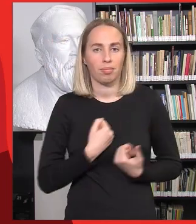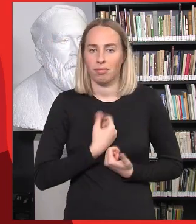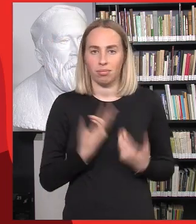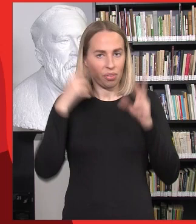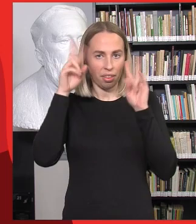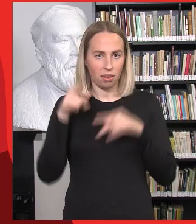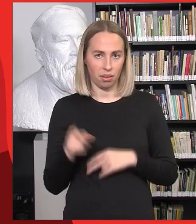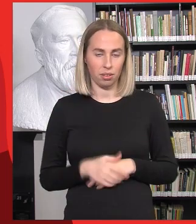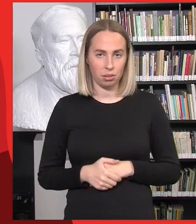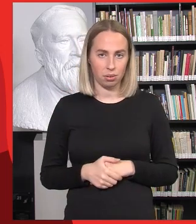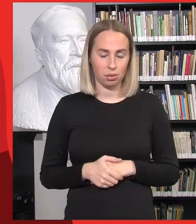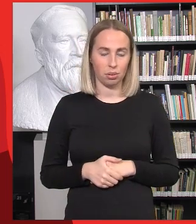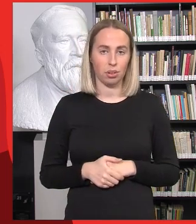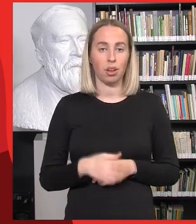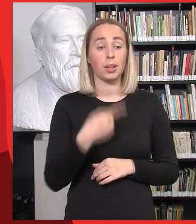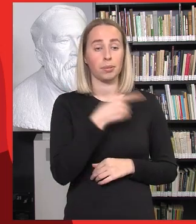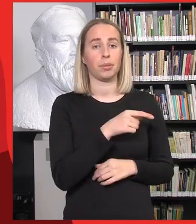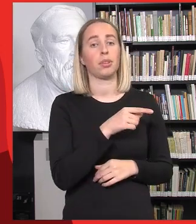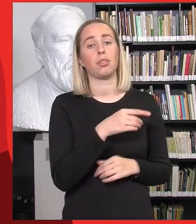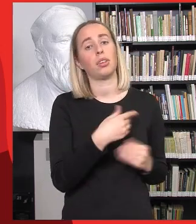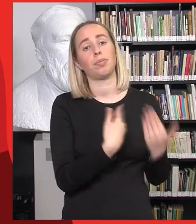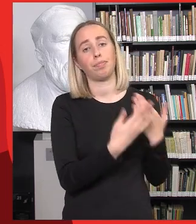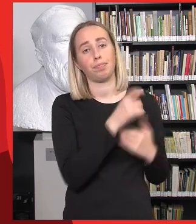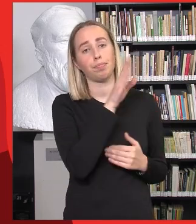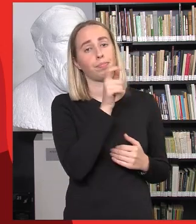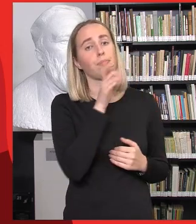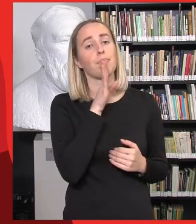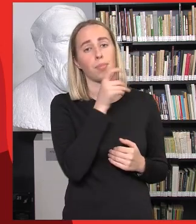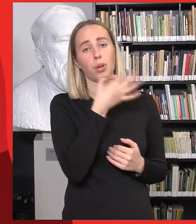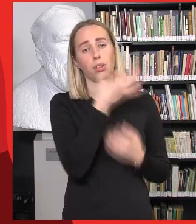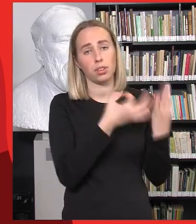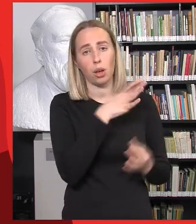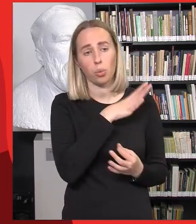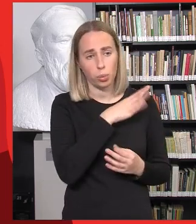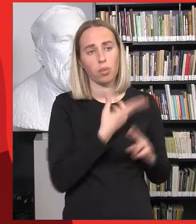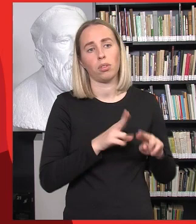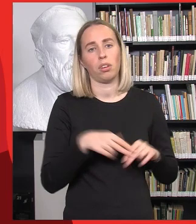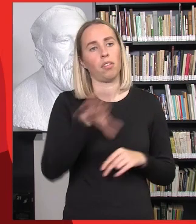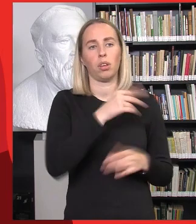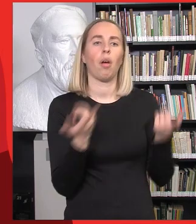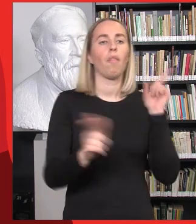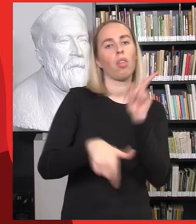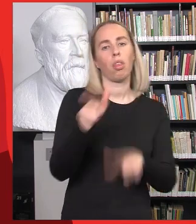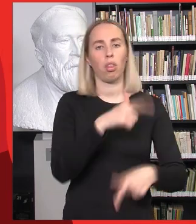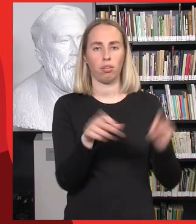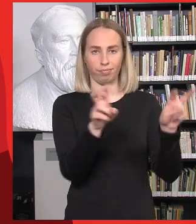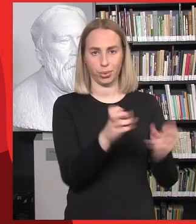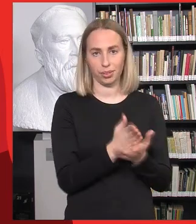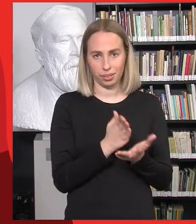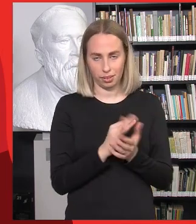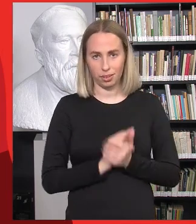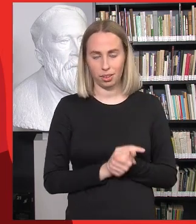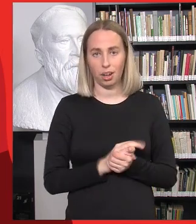būtent kaip ir minėjo viena iš pašnegovių, kad tada ir viskas yra su vulgarinama ir taip toliau. Tai visgi reikėtų galbūt